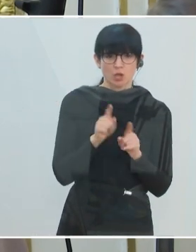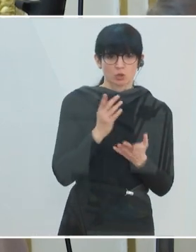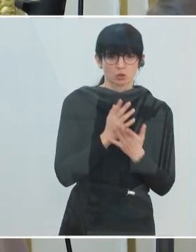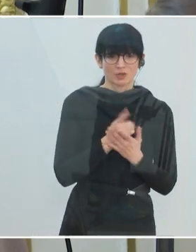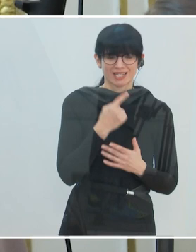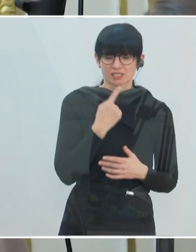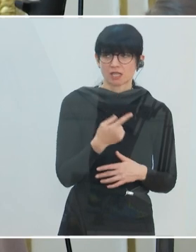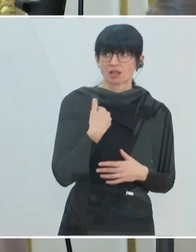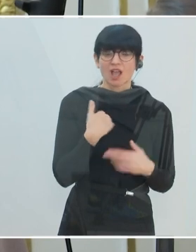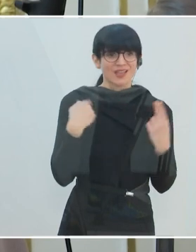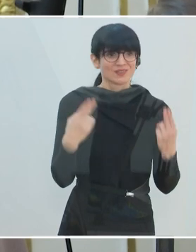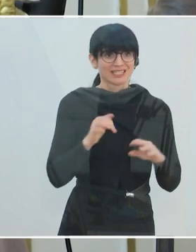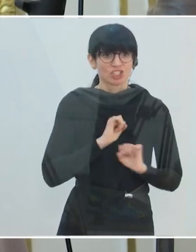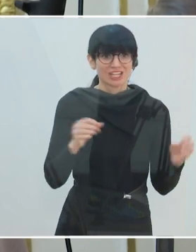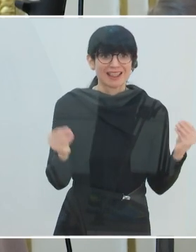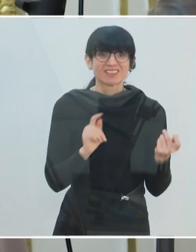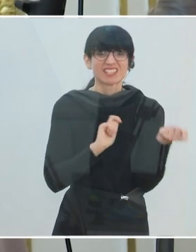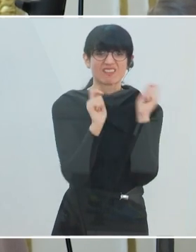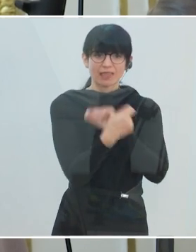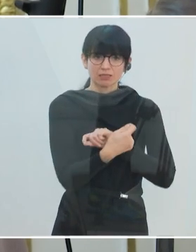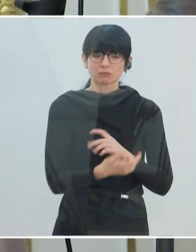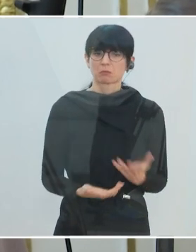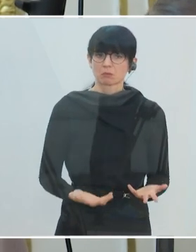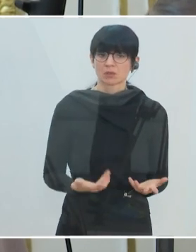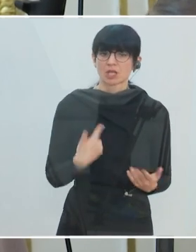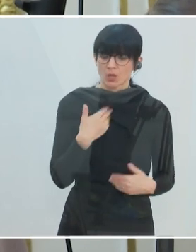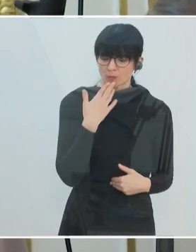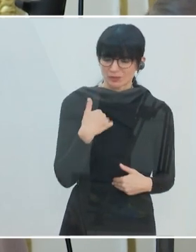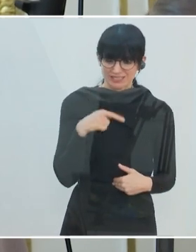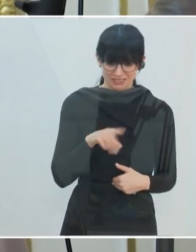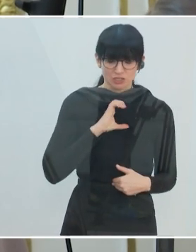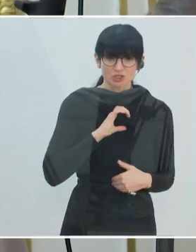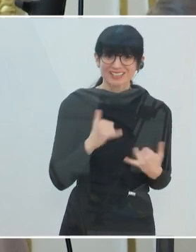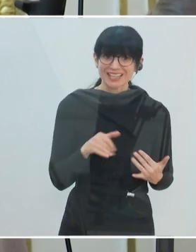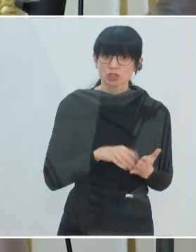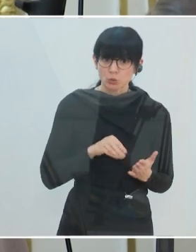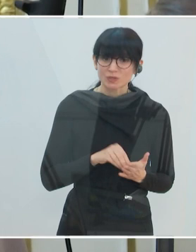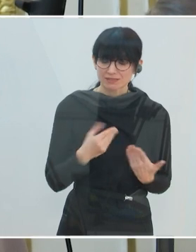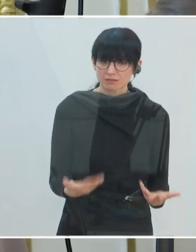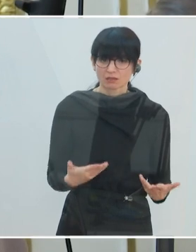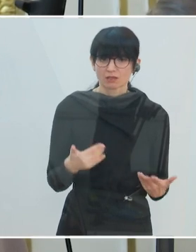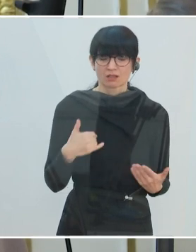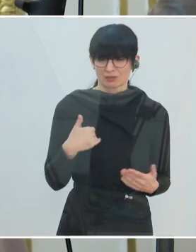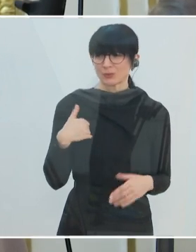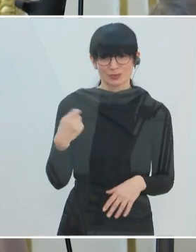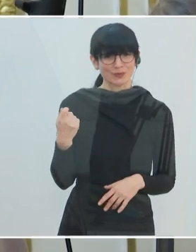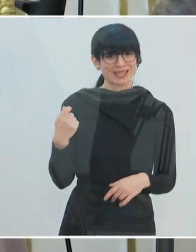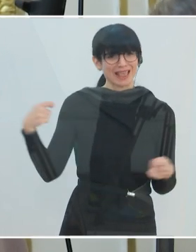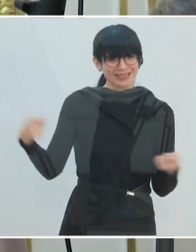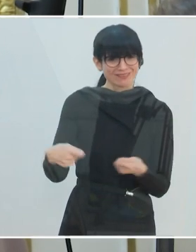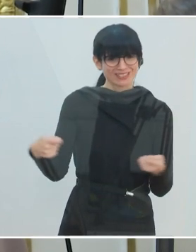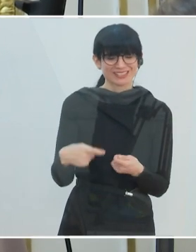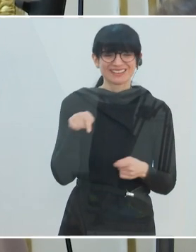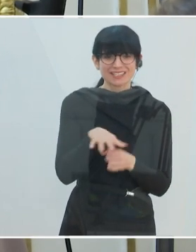es ist Ihnen ein großes Anliegen, da schnell auch etwas zu ändern. Möchten Sie diese Chance auch nützen? Natürlich muss man da Geld in die Hand nehmen, gerade